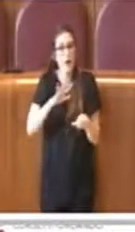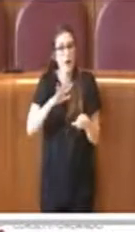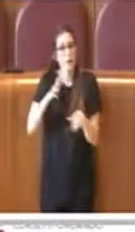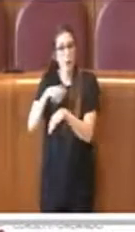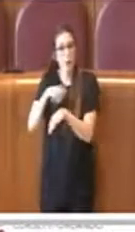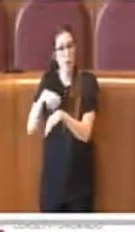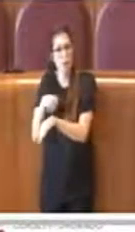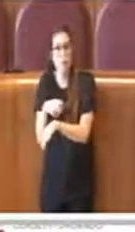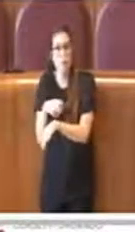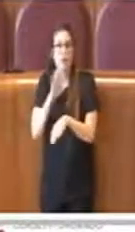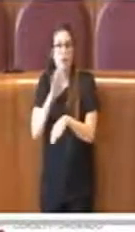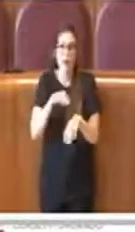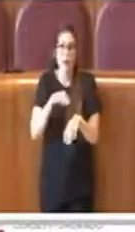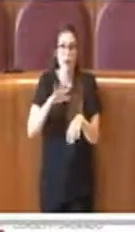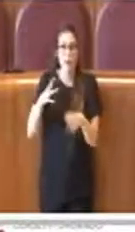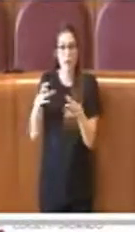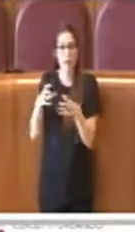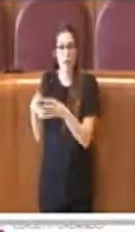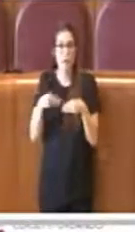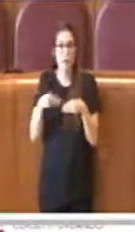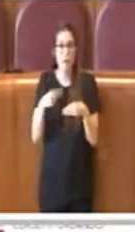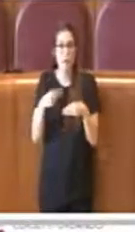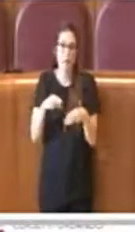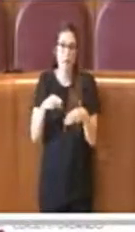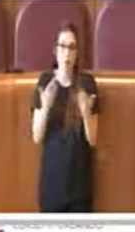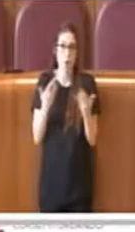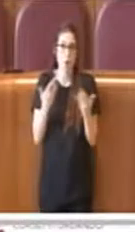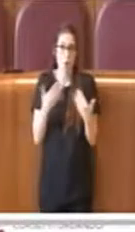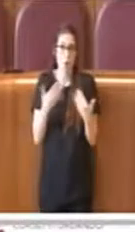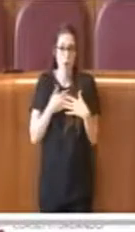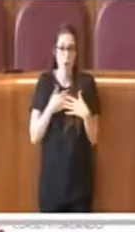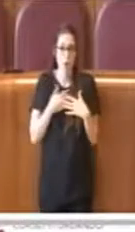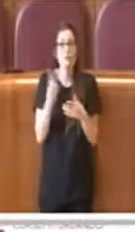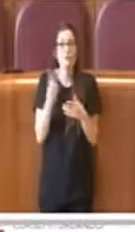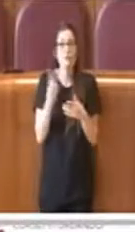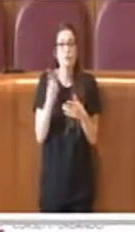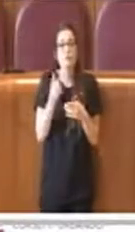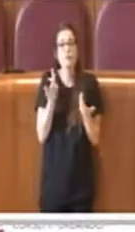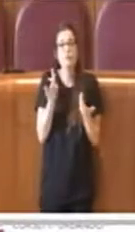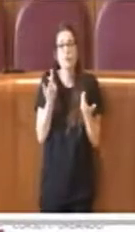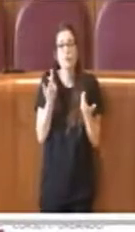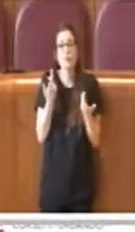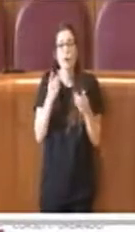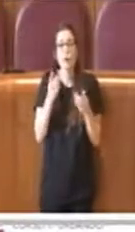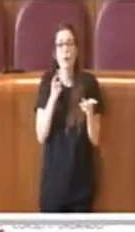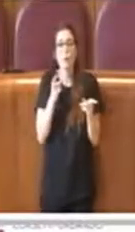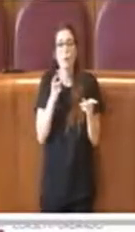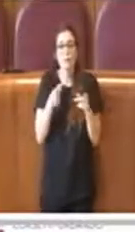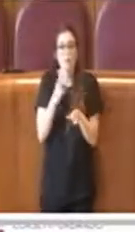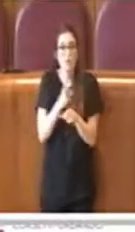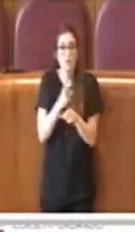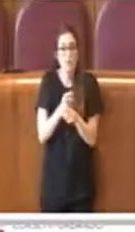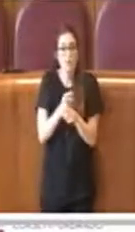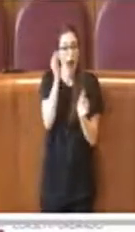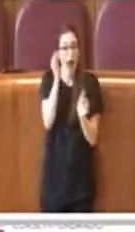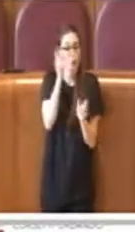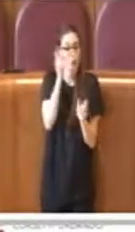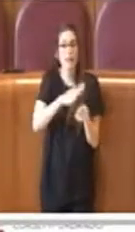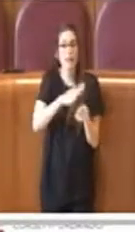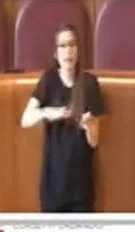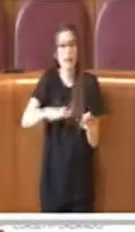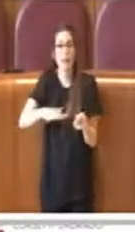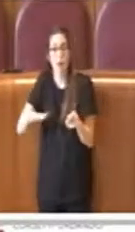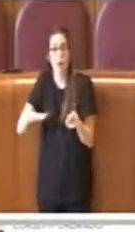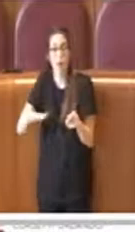organismi di partecipazione, questo almeno è il mio augurio, soprattutto nei casi in cui si ravvisi la necessità di ascoltare i territori, ma